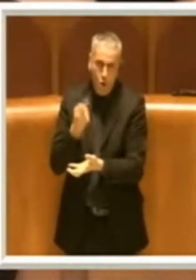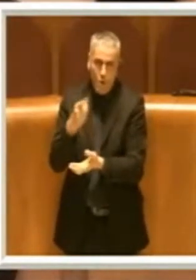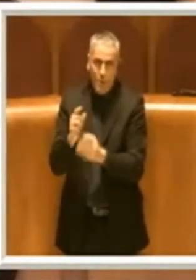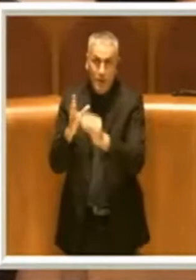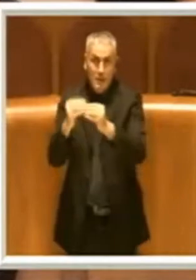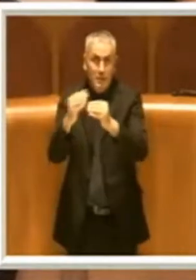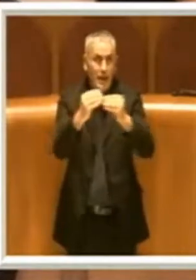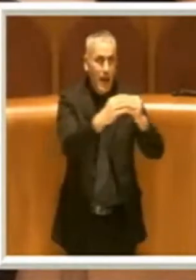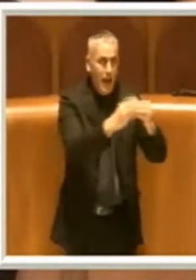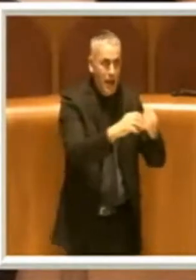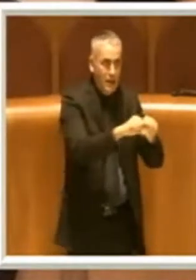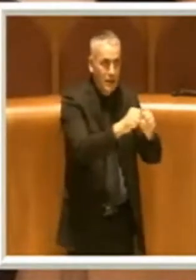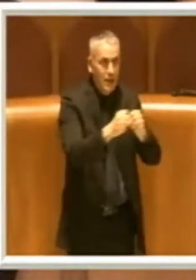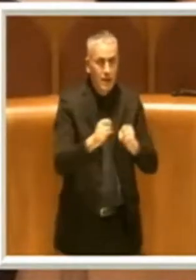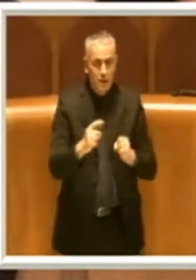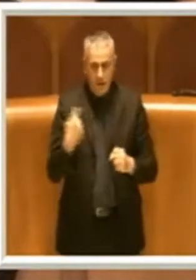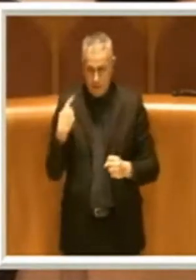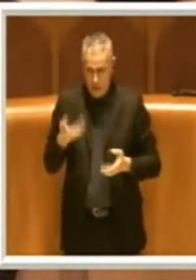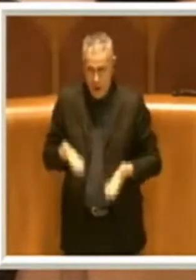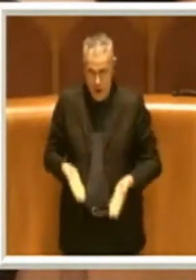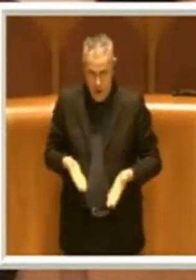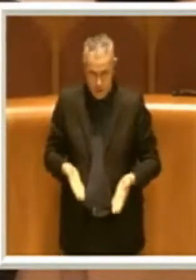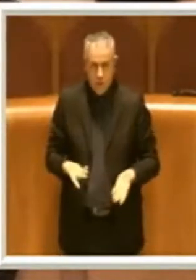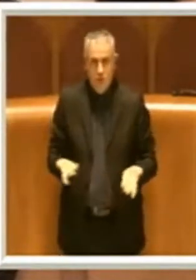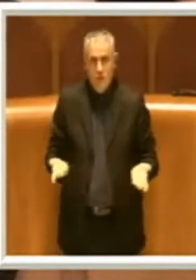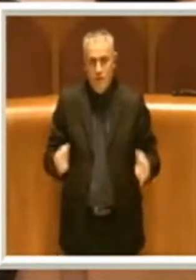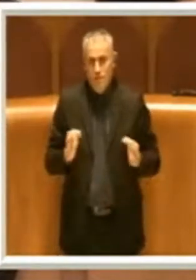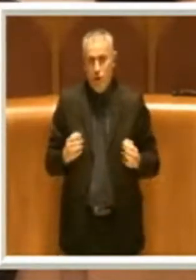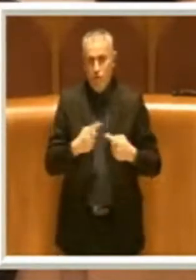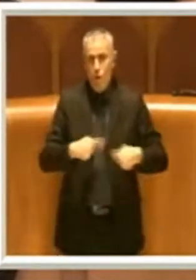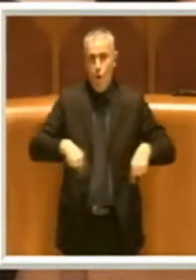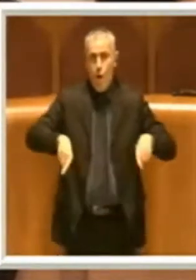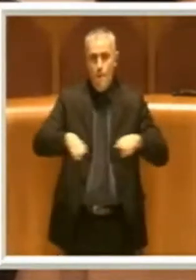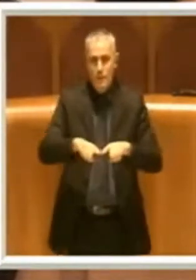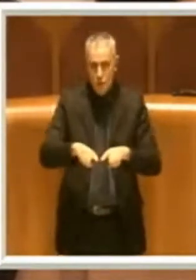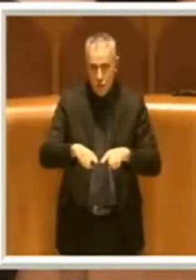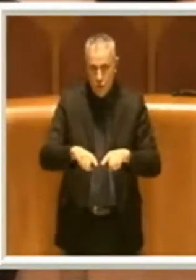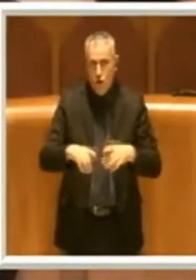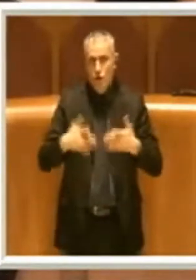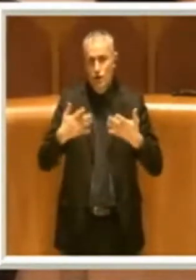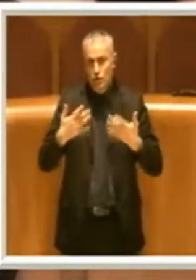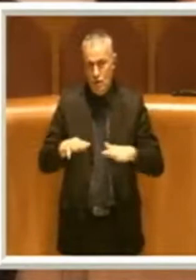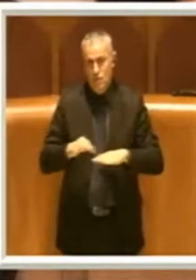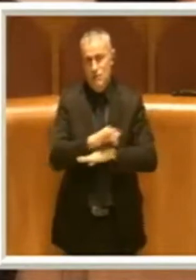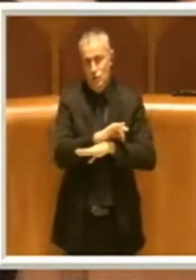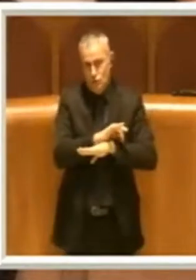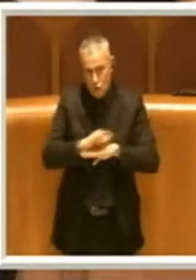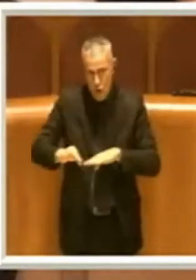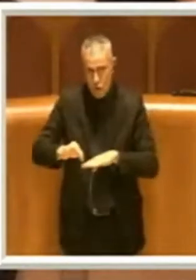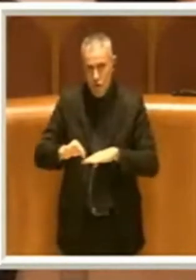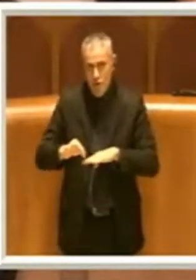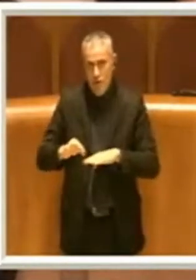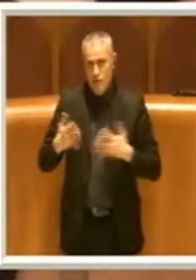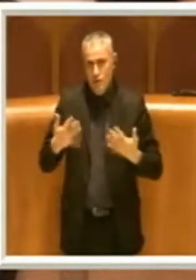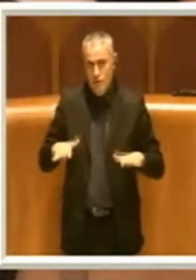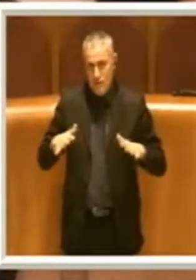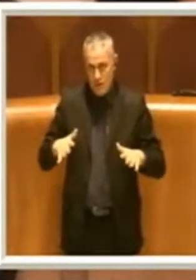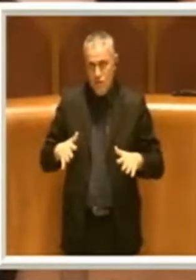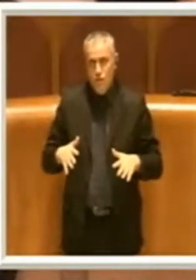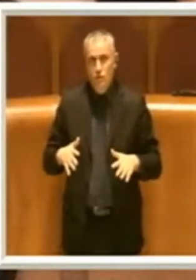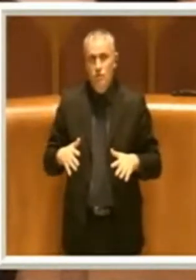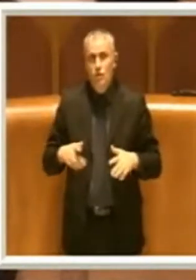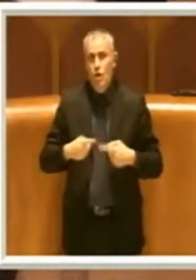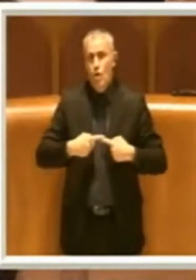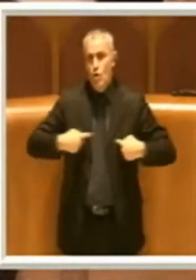tipo di emergenze. Ad oggi, altresì, nella Commissione è stato sottolineato che abbiamo approntato